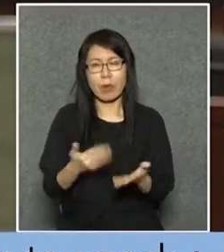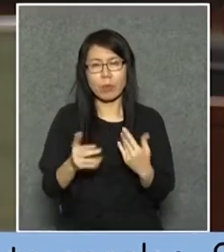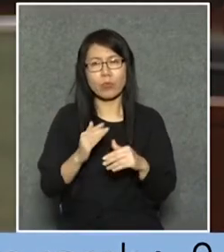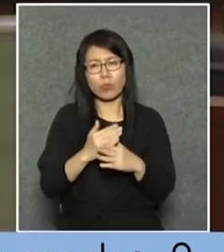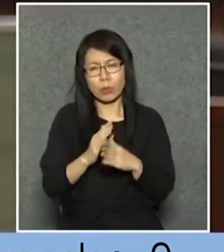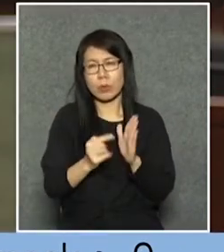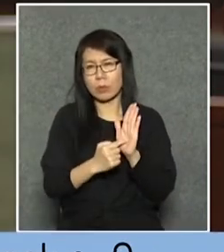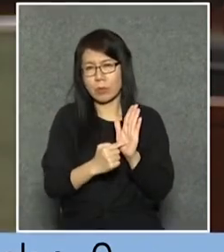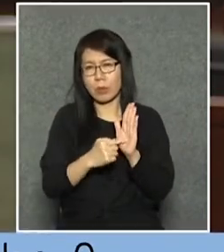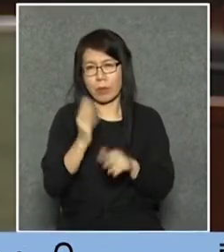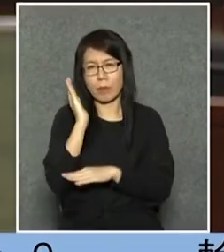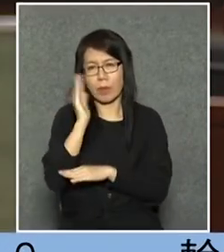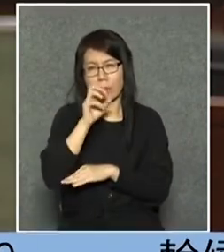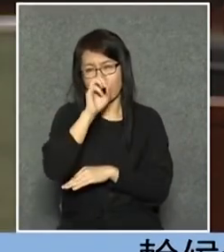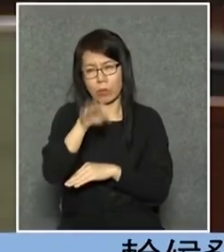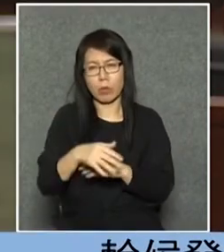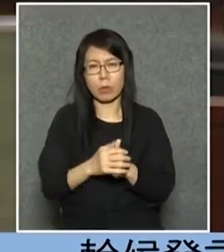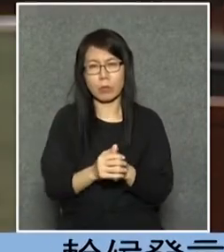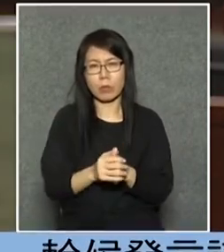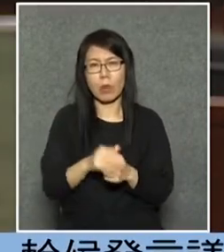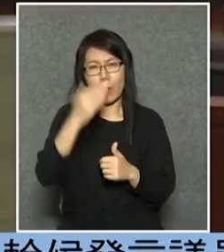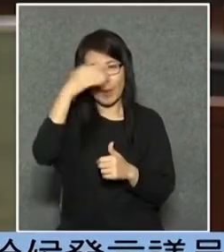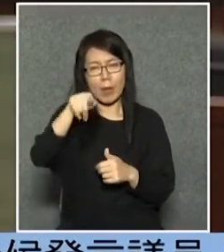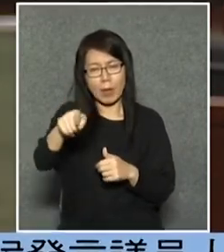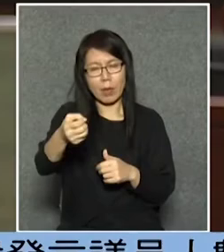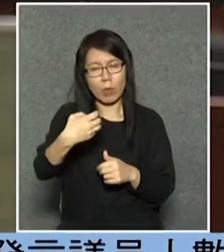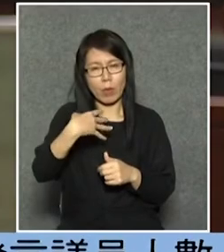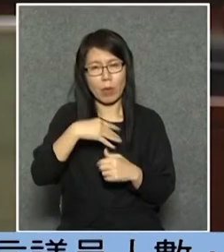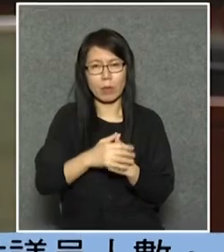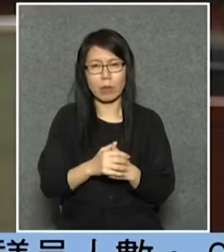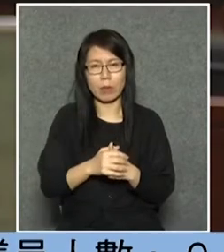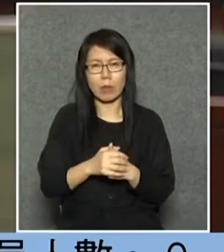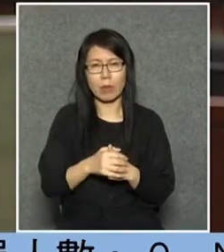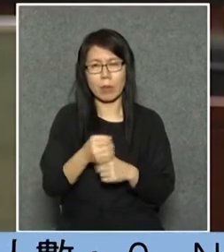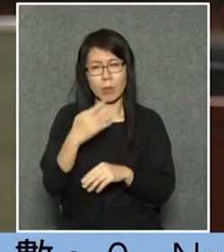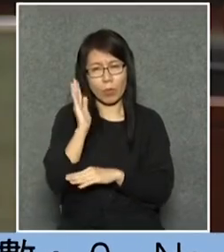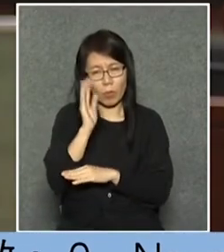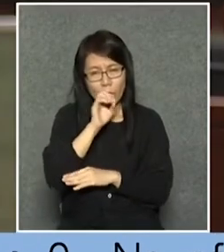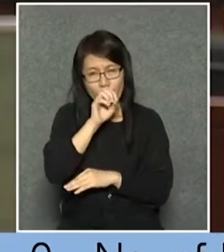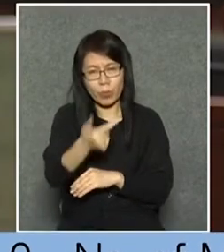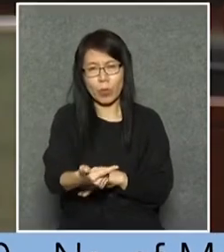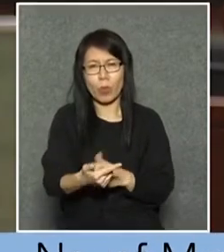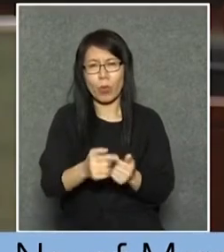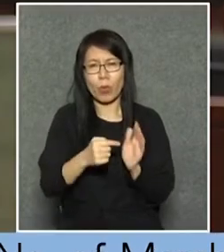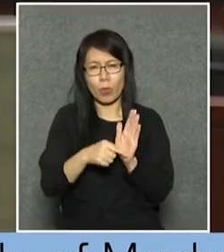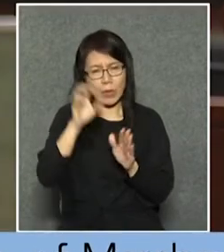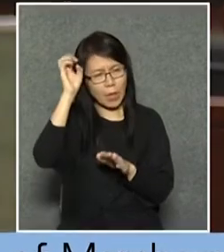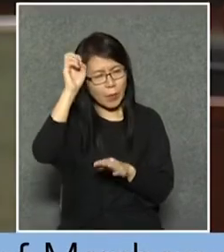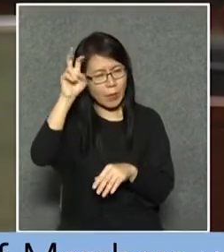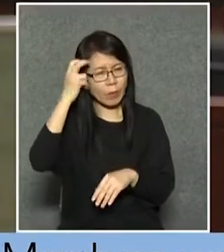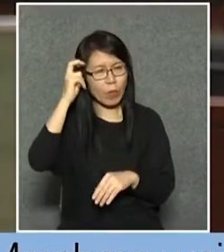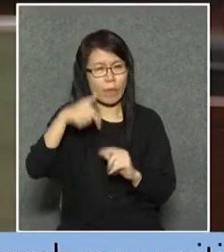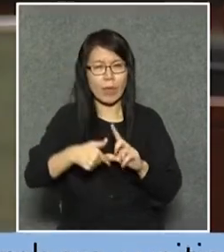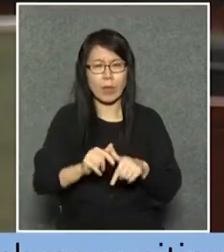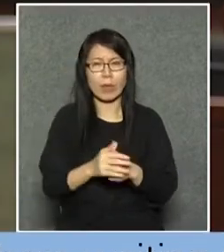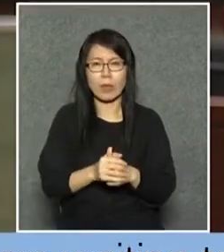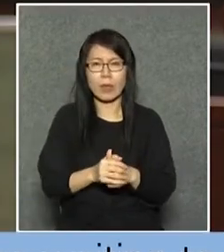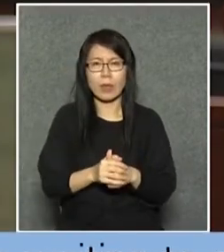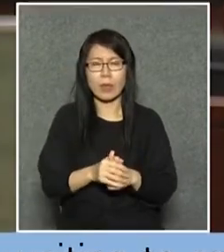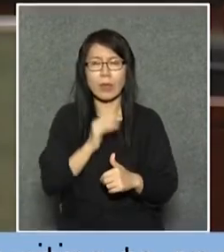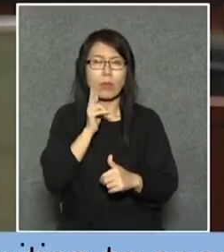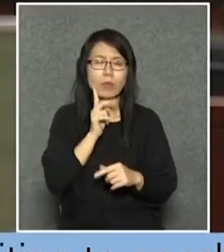今天發言下來特地我明白你的說法你怎麼說這麼多我就是要提出一個觀點就是與其我們每